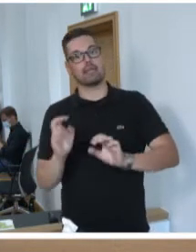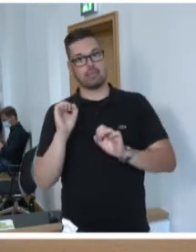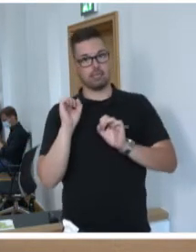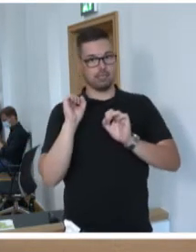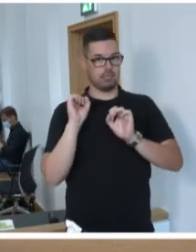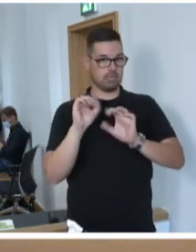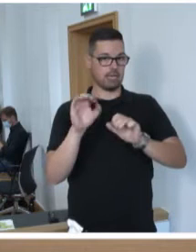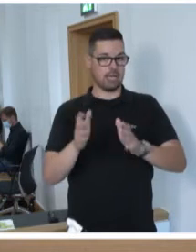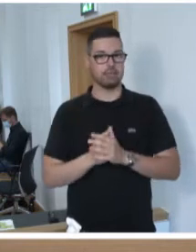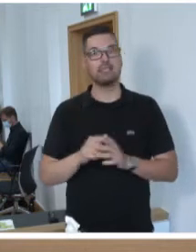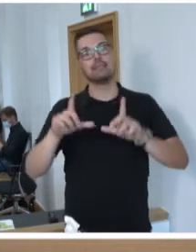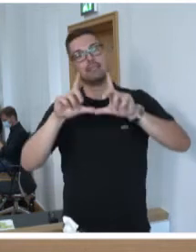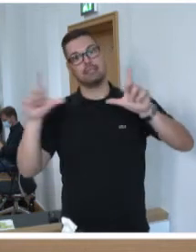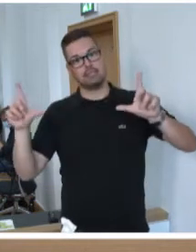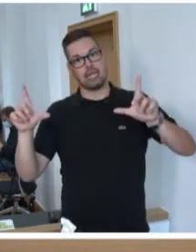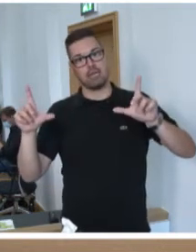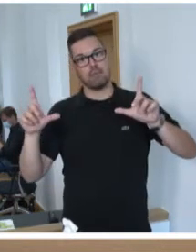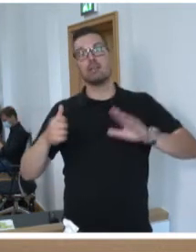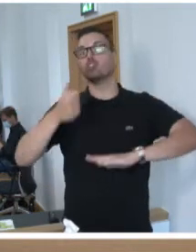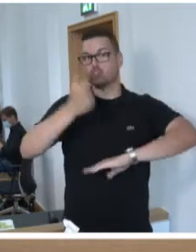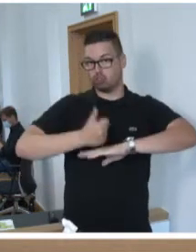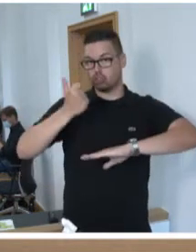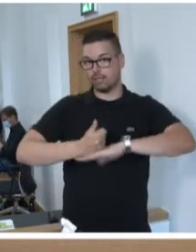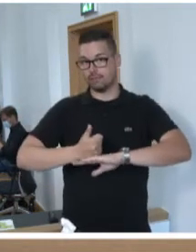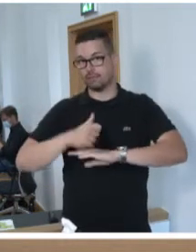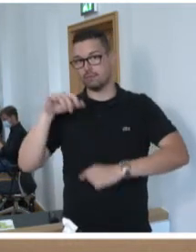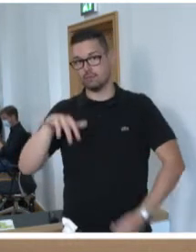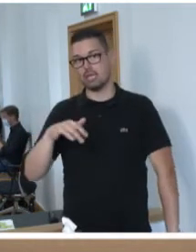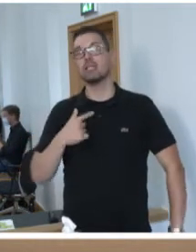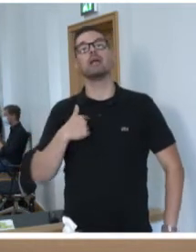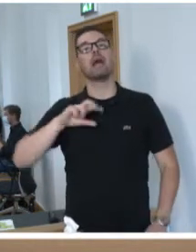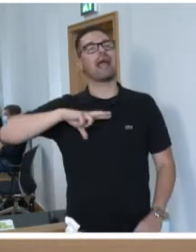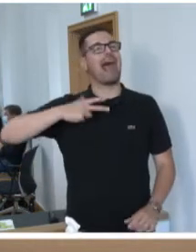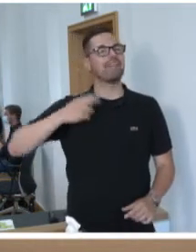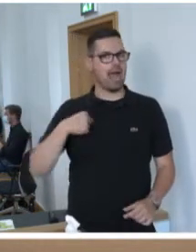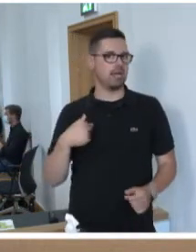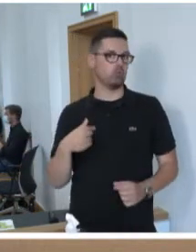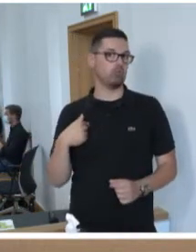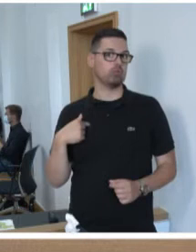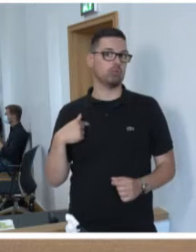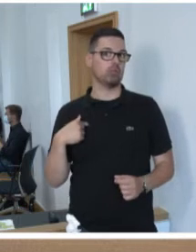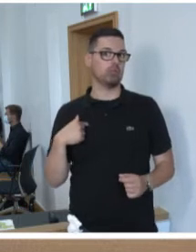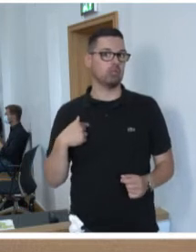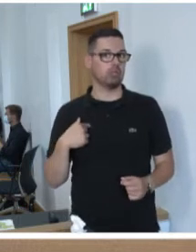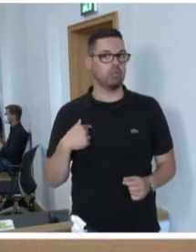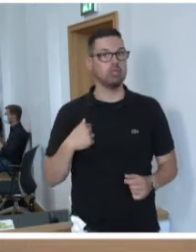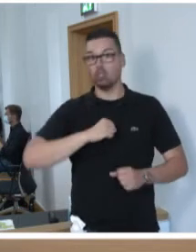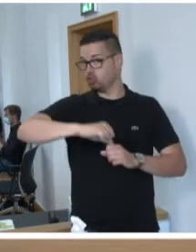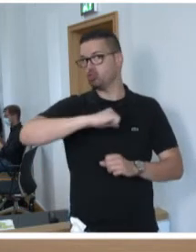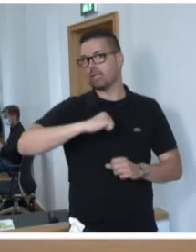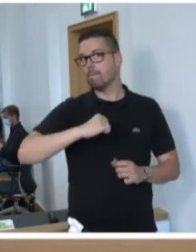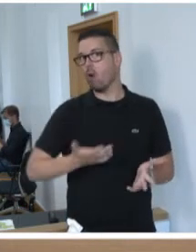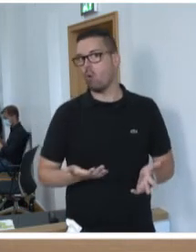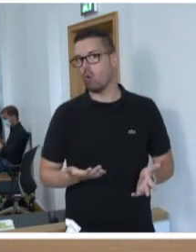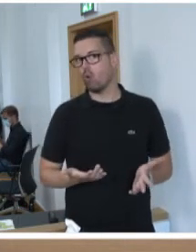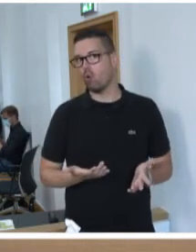Wenn dieses Thema wirklich Chefinnen-Sache ist, dann erwarten wir hier auch ein entsprechend angemessenes Tempo. Wir